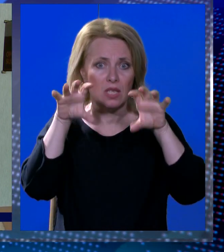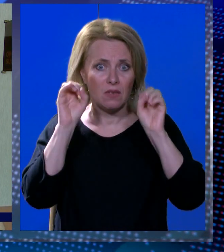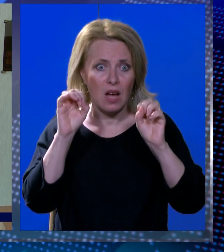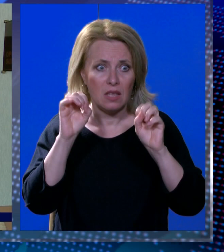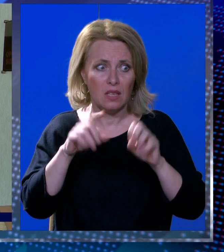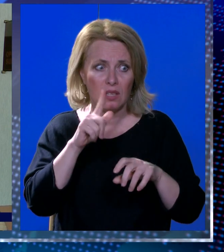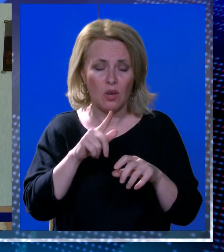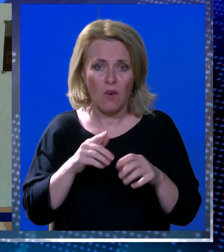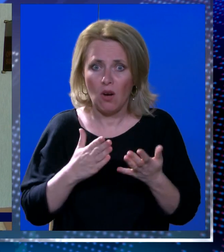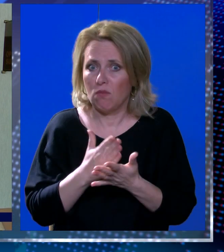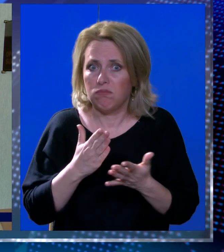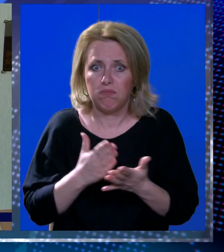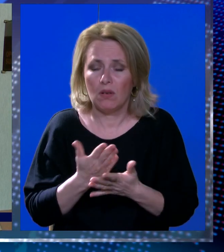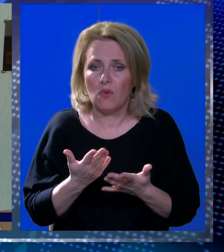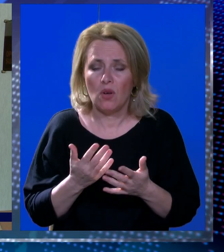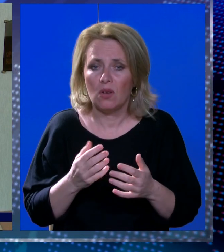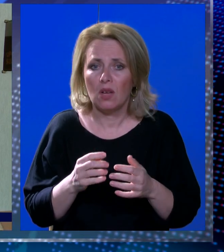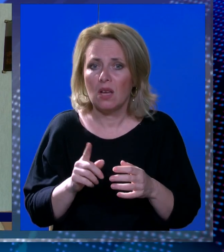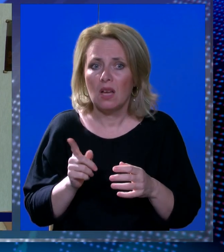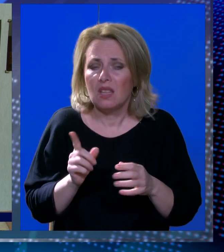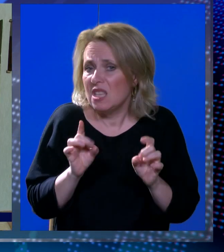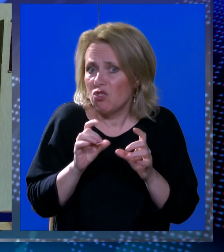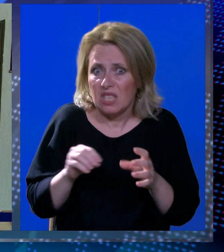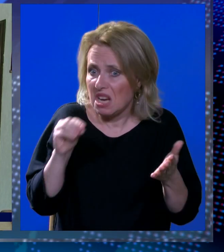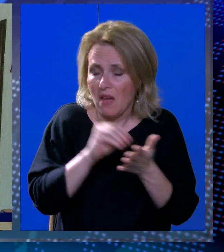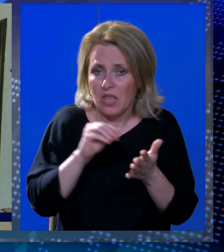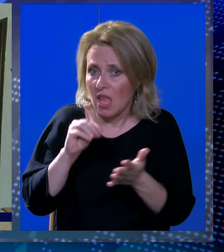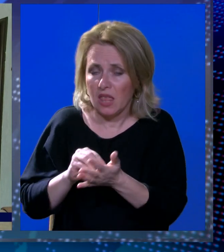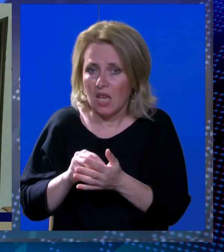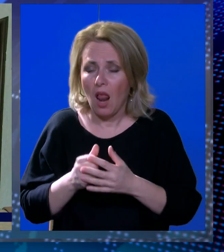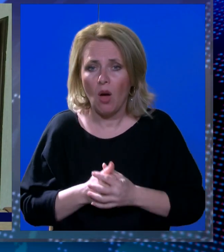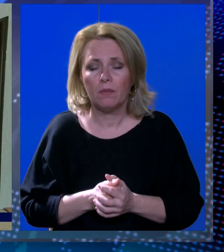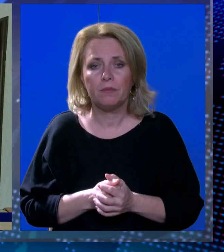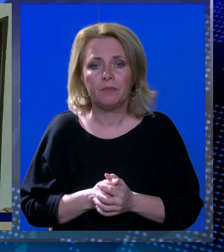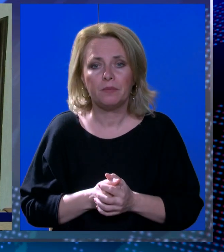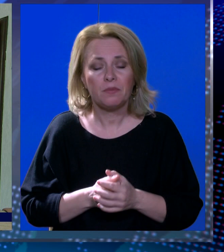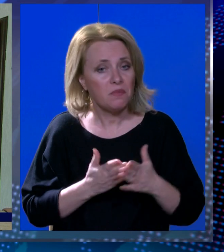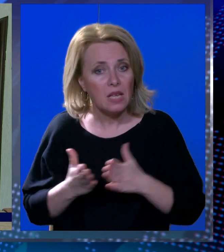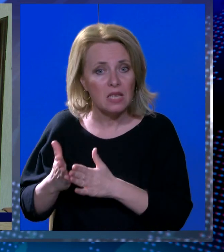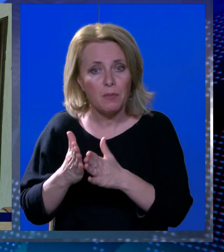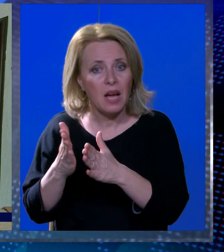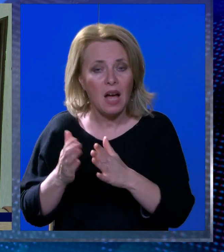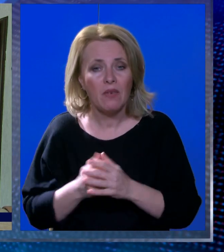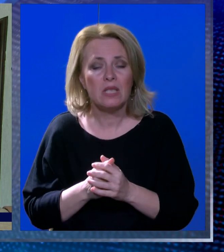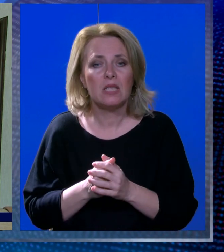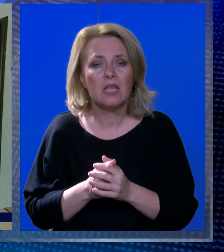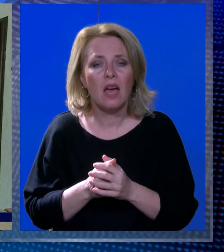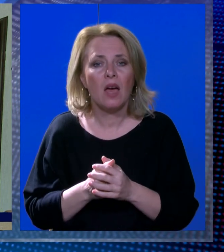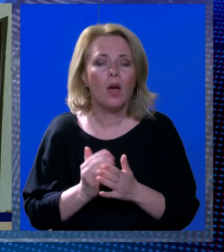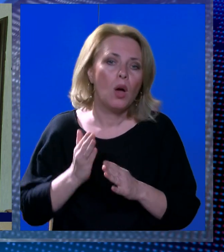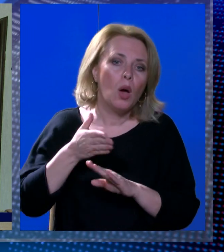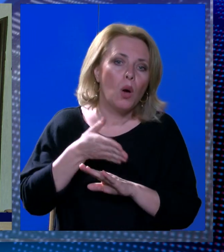da se sve ovako događa, da se ništa način ne evidentira. A očito se izbjegava u stvari